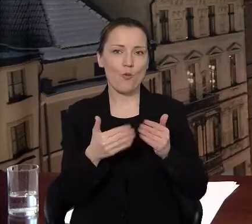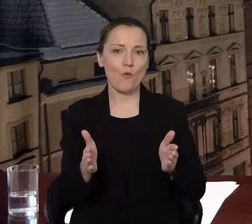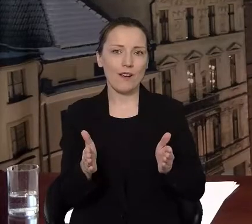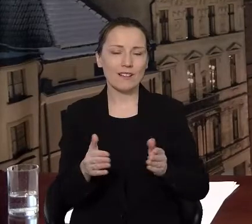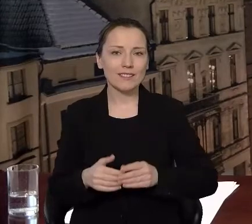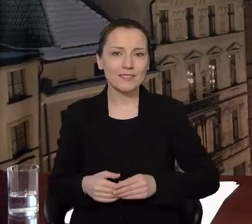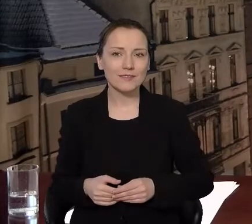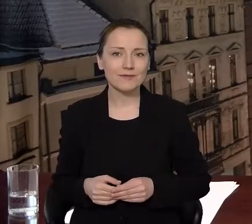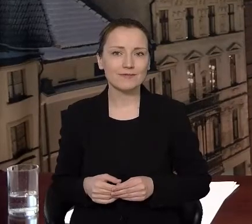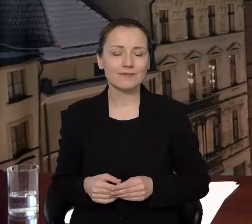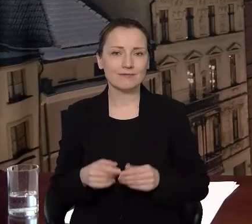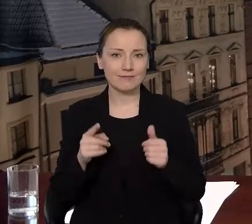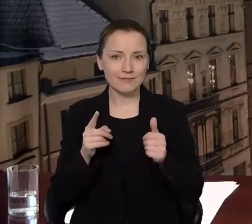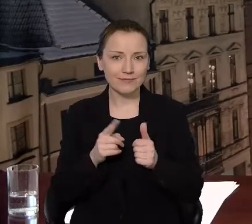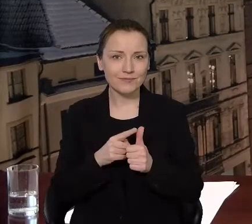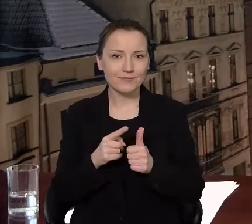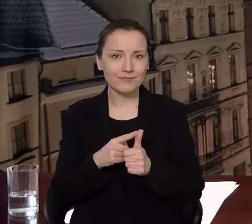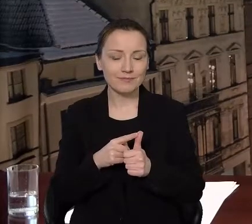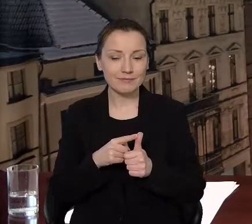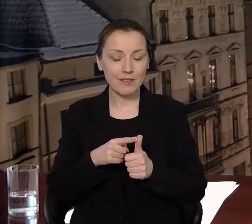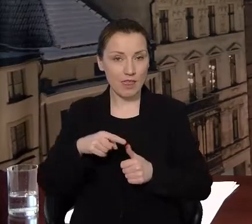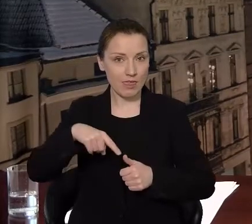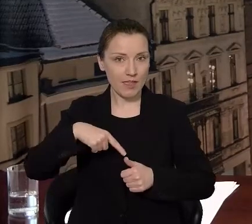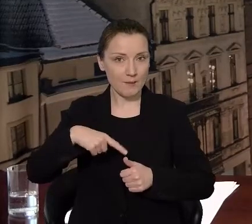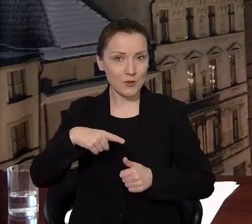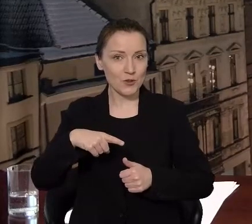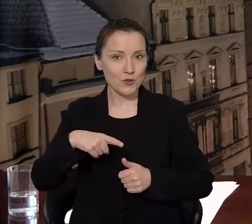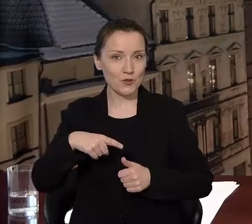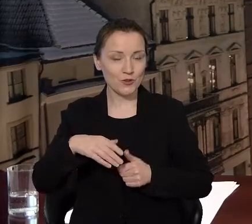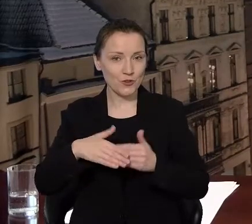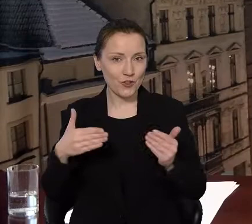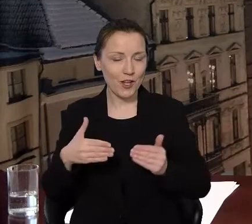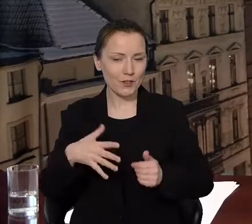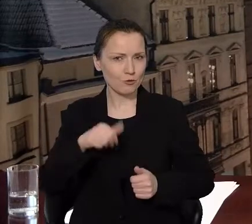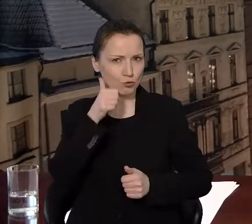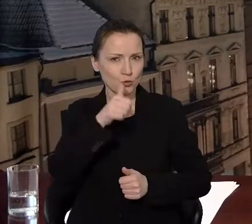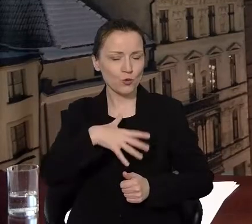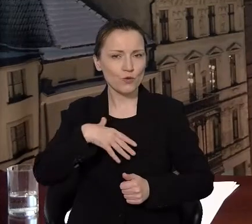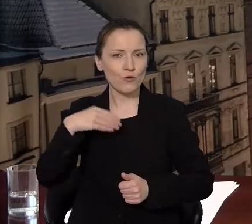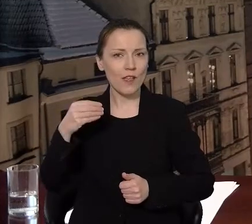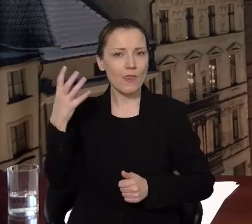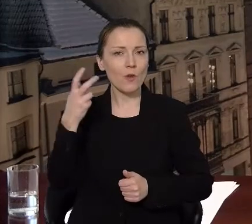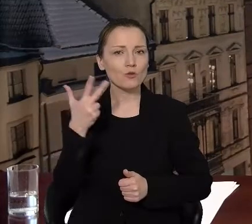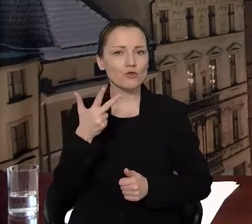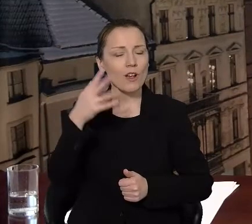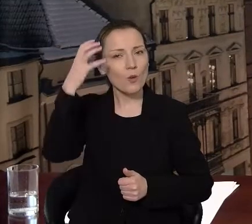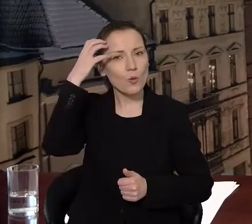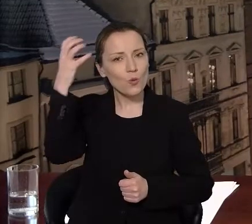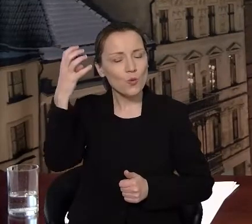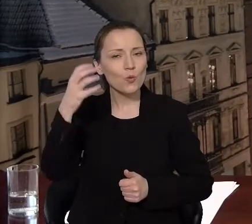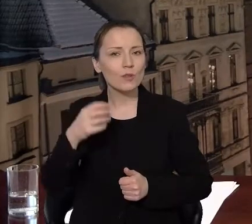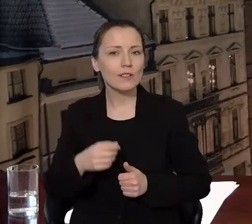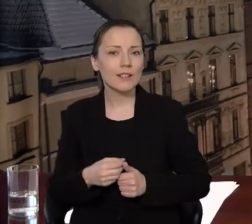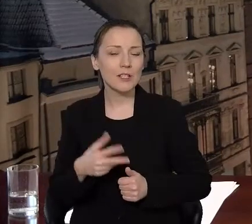jeżeli chodzi w najbliższy dzień, czyli Święto Trzech Króli, jeżeli chodzi o